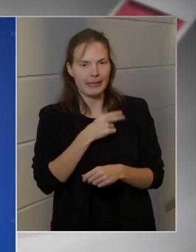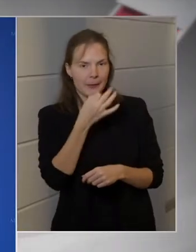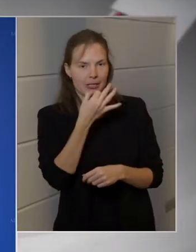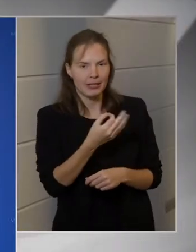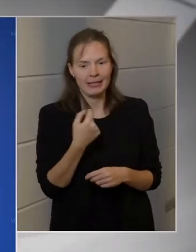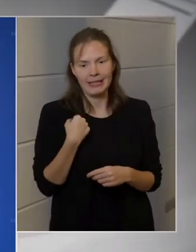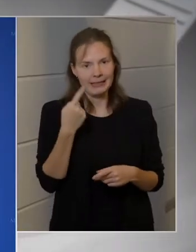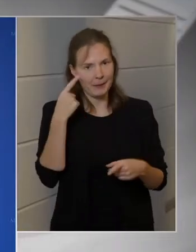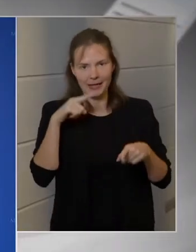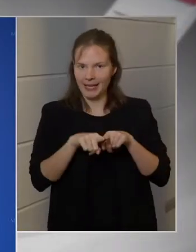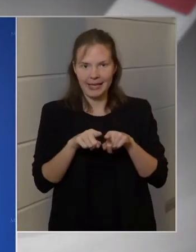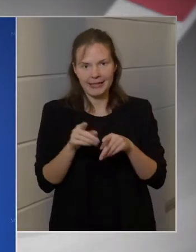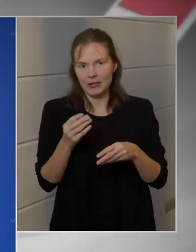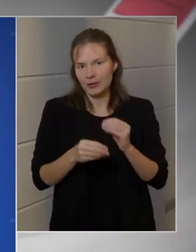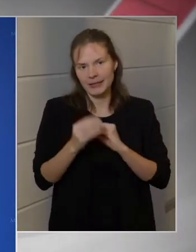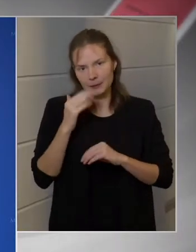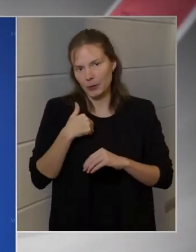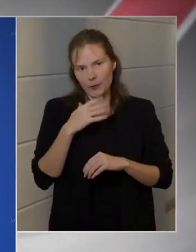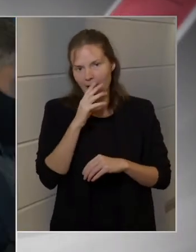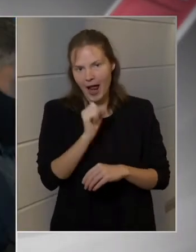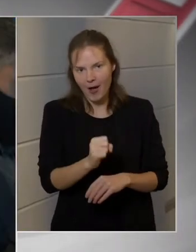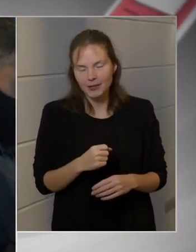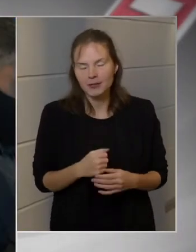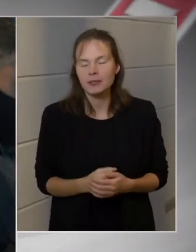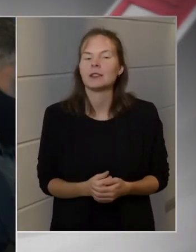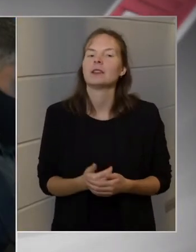vele egyet, ezért nem tudom megválaszolni. Köszönöm.